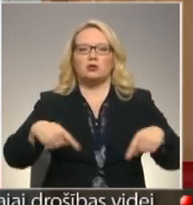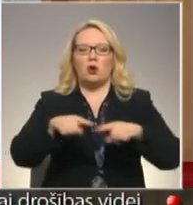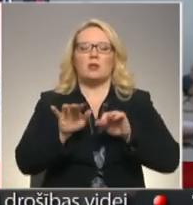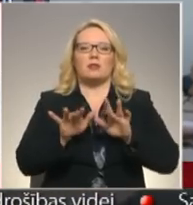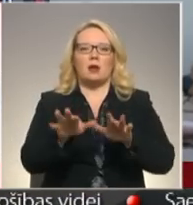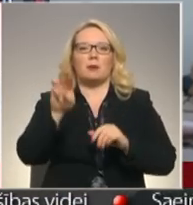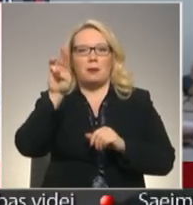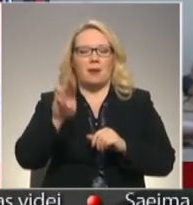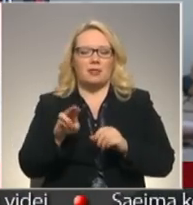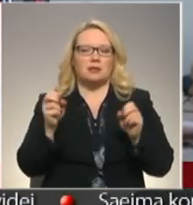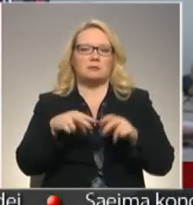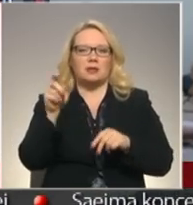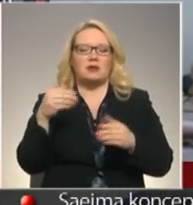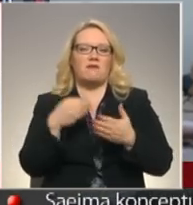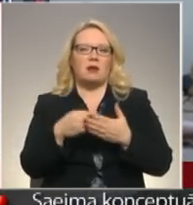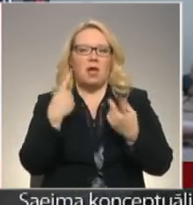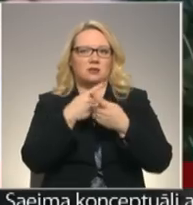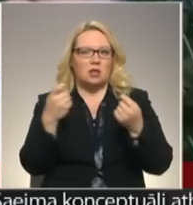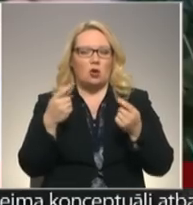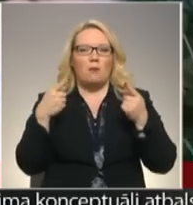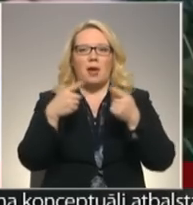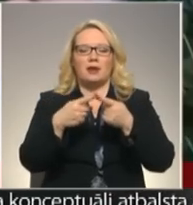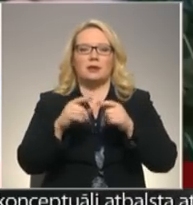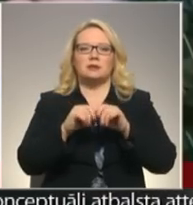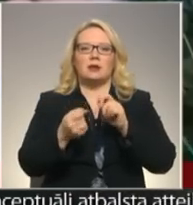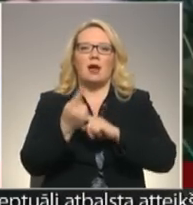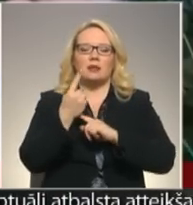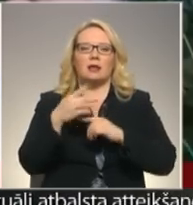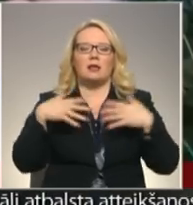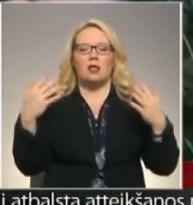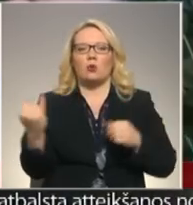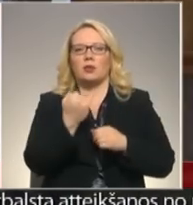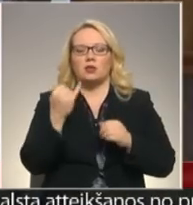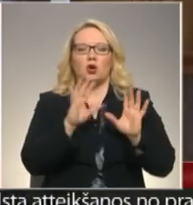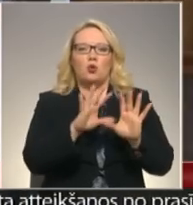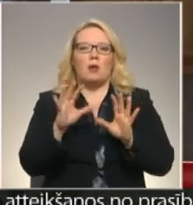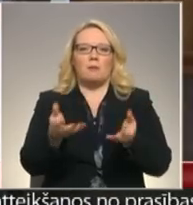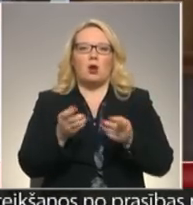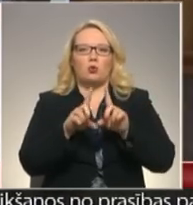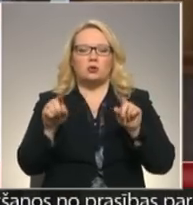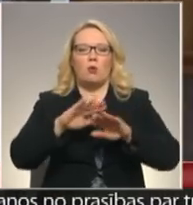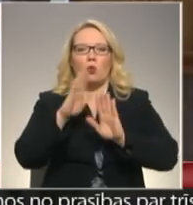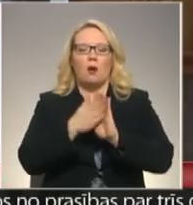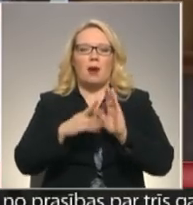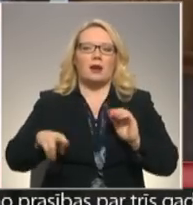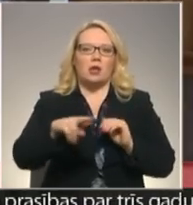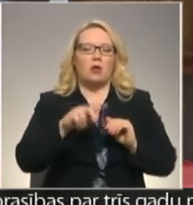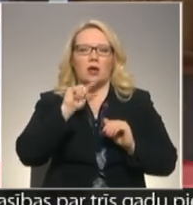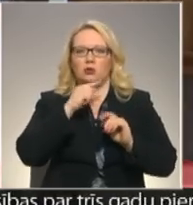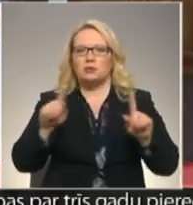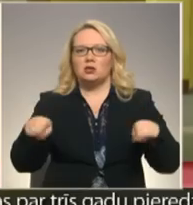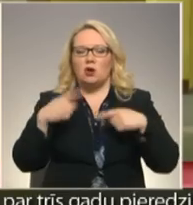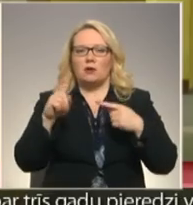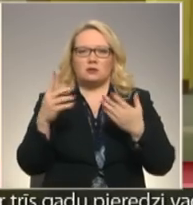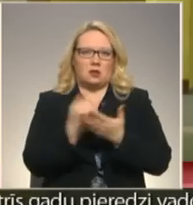darbības mēnesi speciālisti vērtē atzinīgi, jo mērķis raisīt uzņēmējiem lielāku interesētību rūpēties par uzņēmumu un kopējo reģionu ekonomisko izauksmi